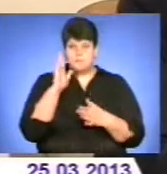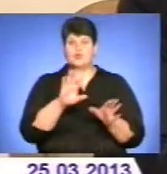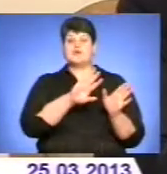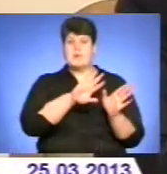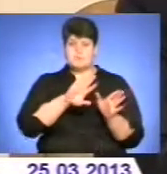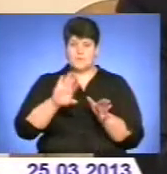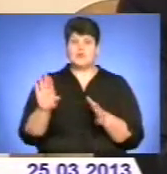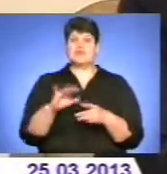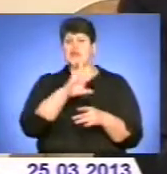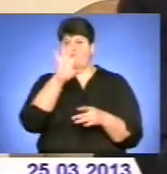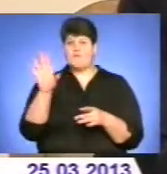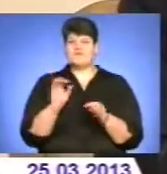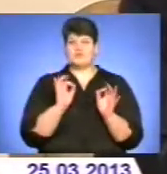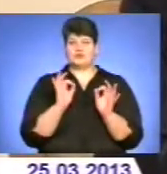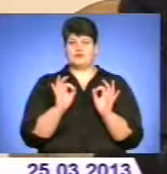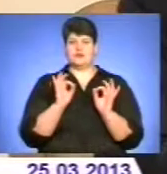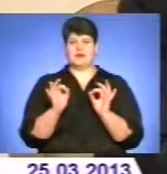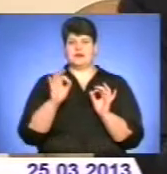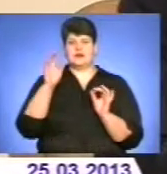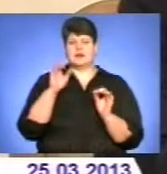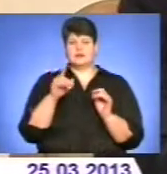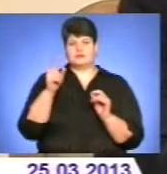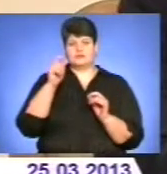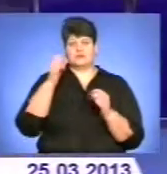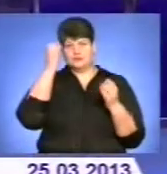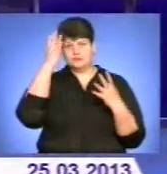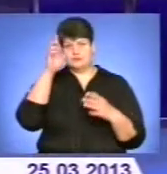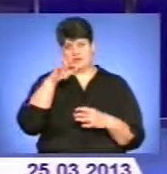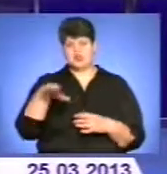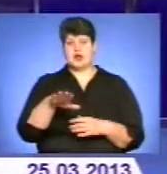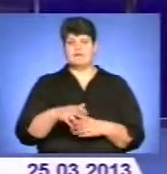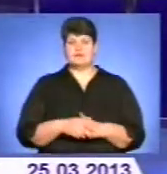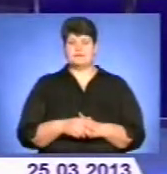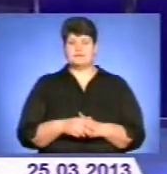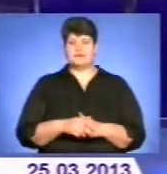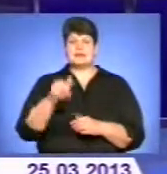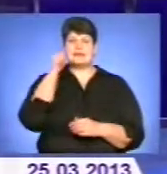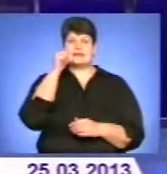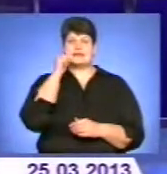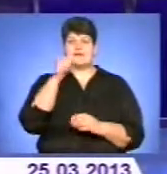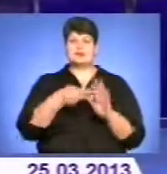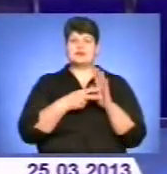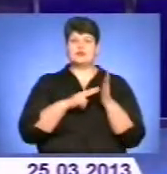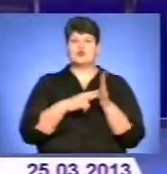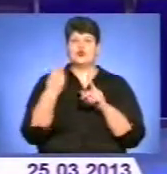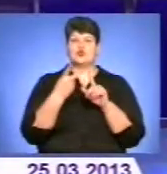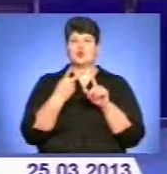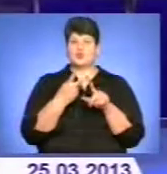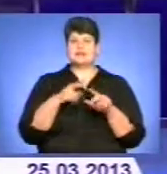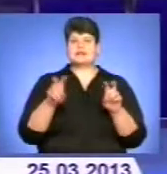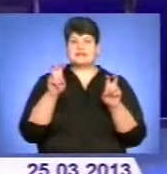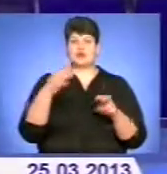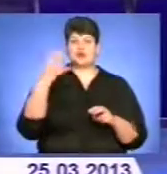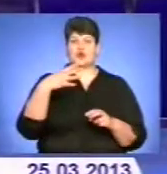так, як буде в цивілізованих європейських державах. На завтра заплановане друге пленарне засідання